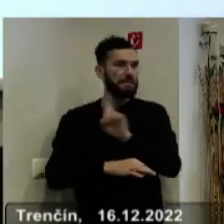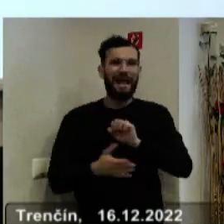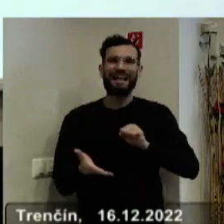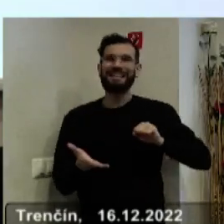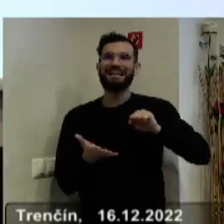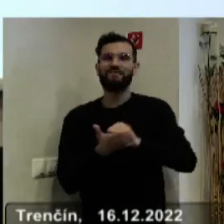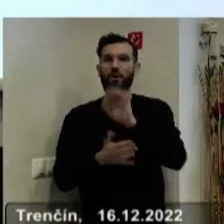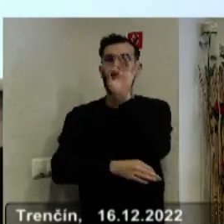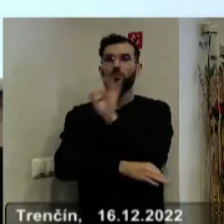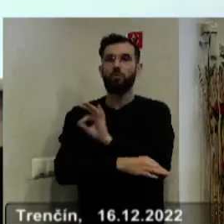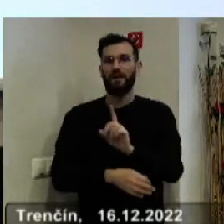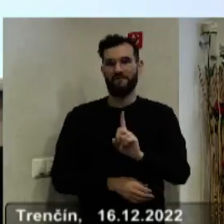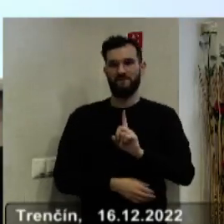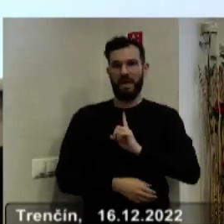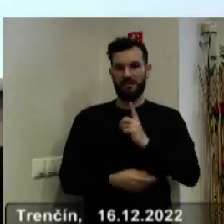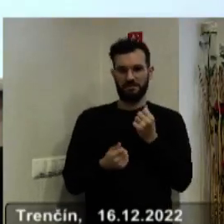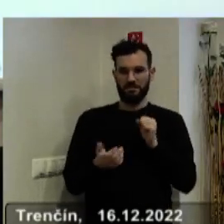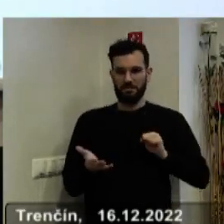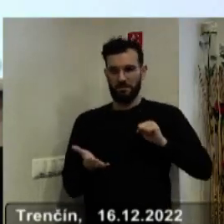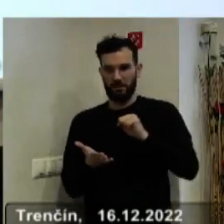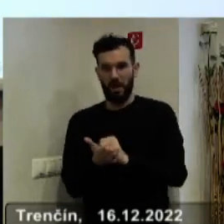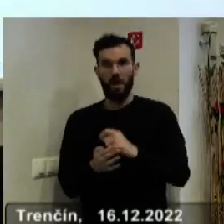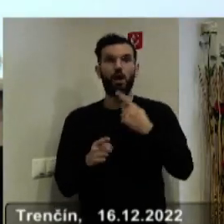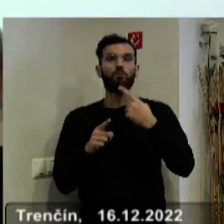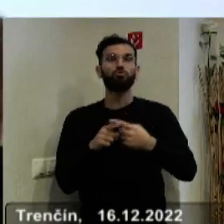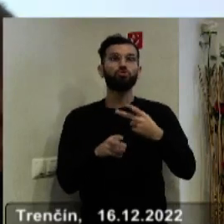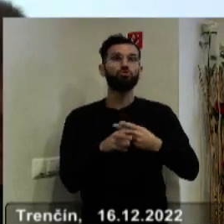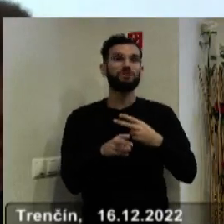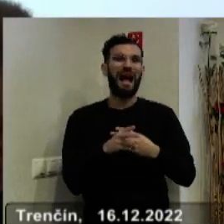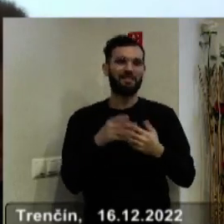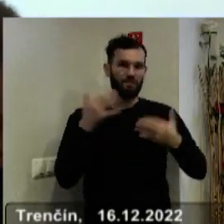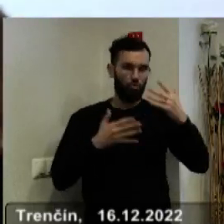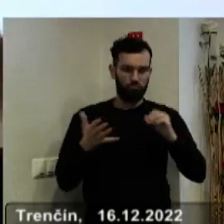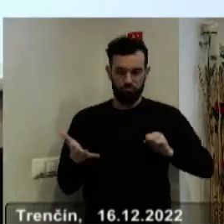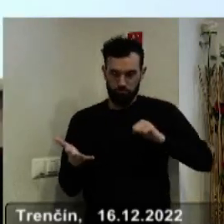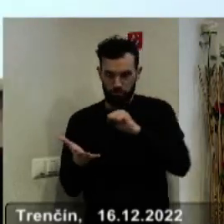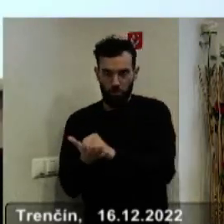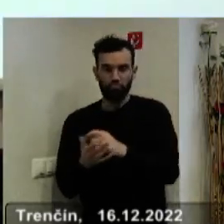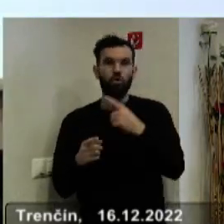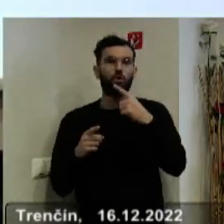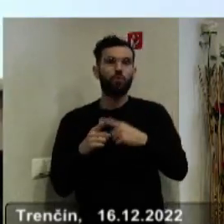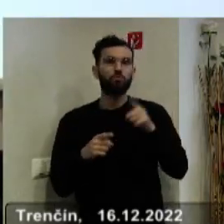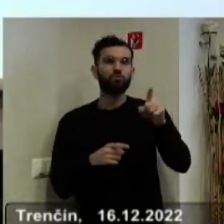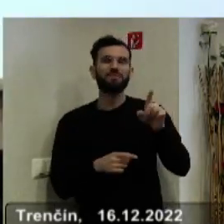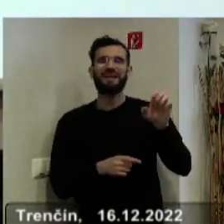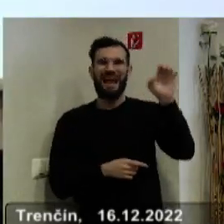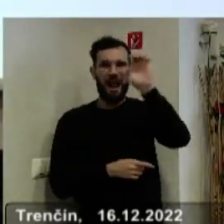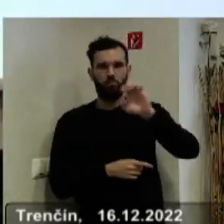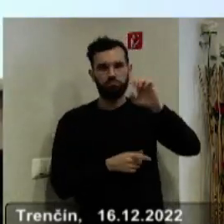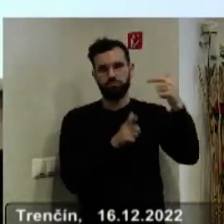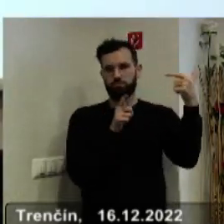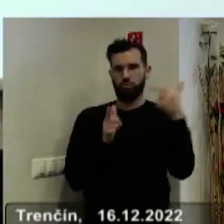financované ako z vlastných zdrojov, tak aj zo zdrojov štátneho rozpočtu a grantov Európskeho hospodárskeho priestoru.